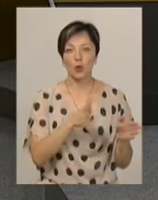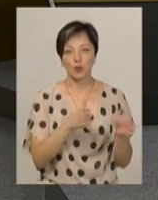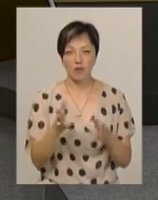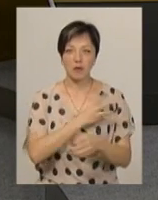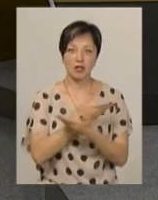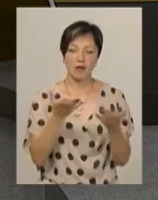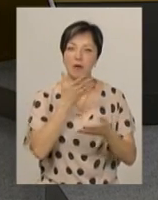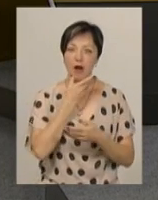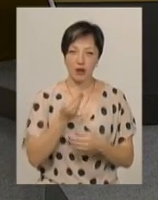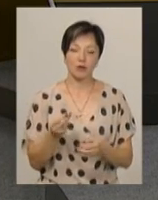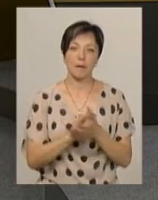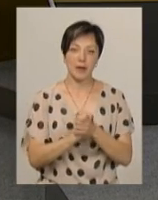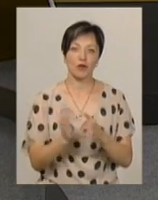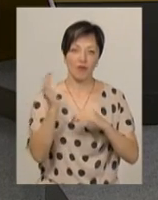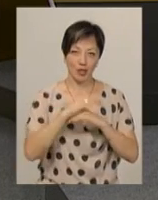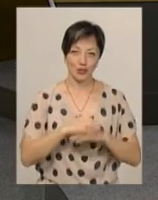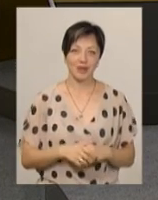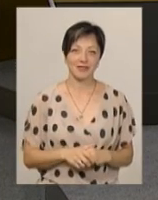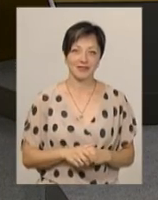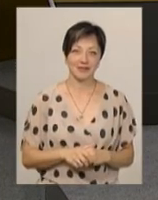готував, бажають вам гарного і мирного вечора.